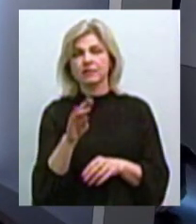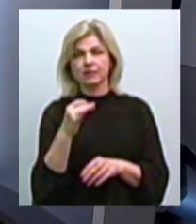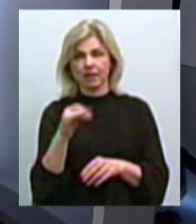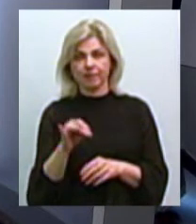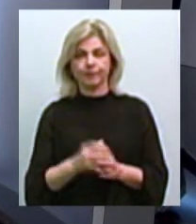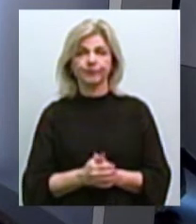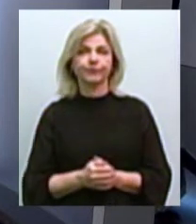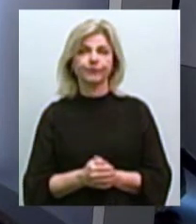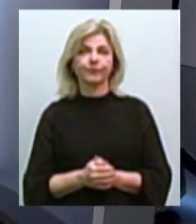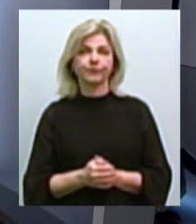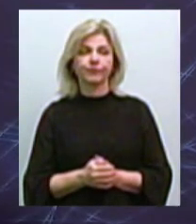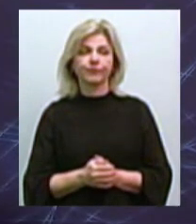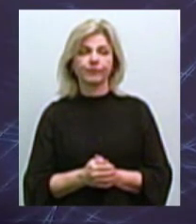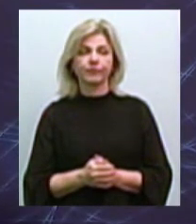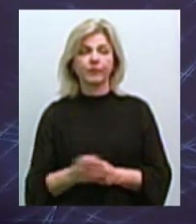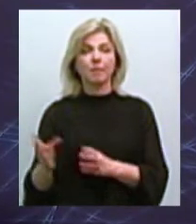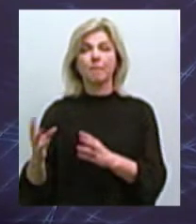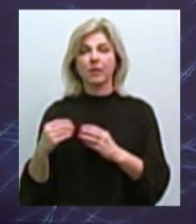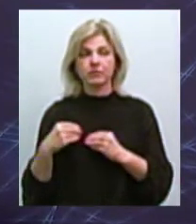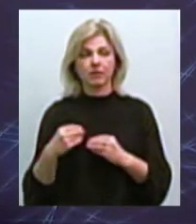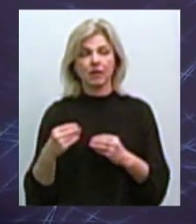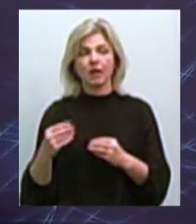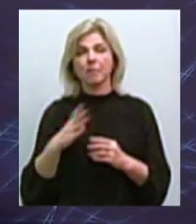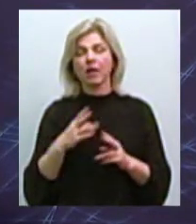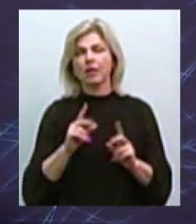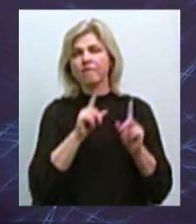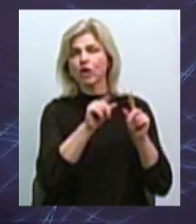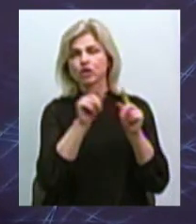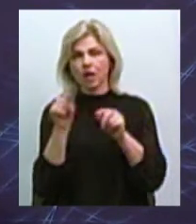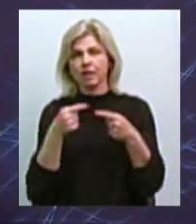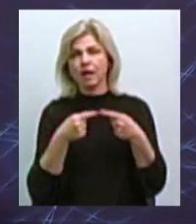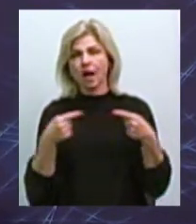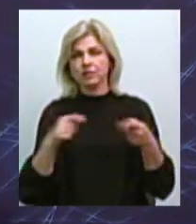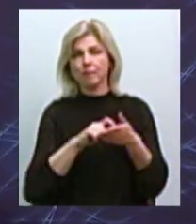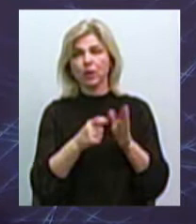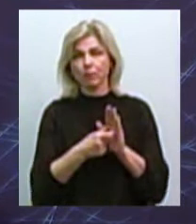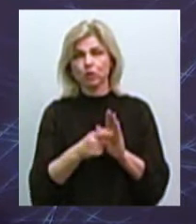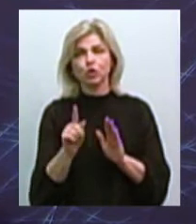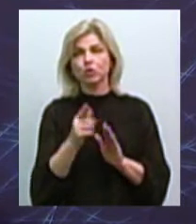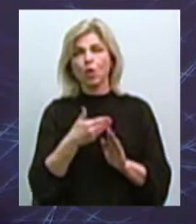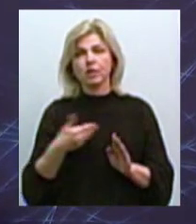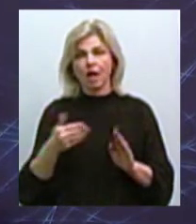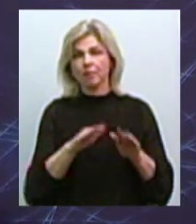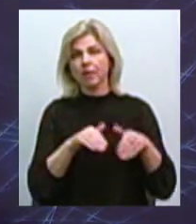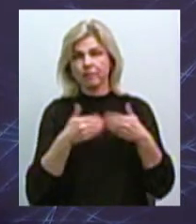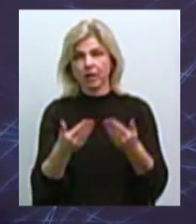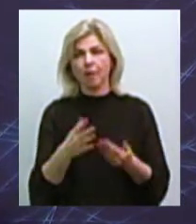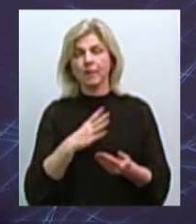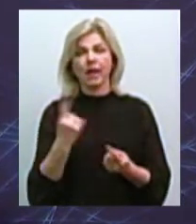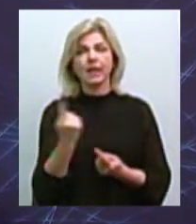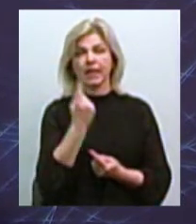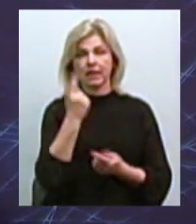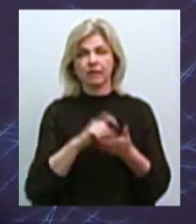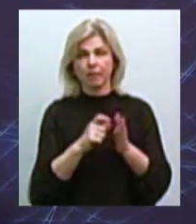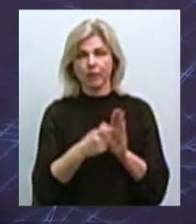можна. І ми з нею в тому числі об'їжджали ряд приміщень, які нам запропонували, но це було єдине приміщення, яке, будемо